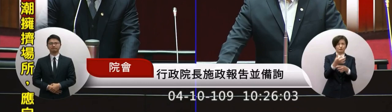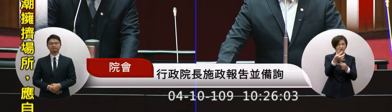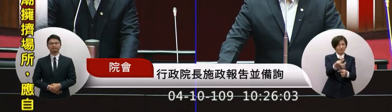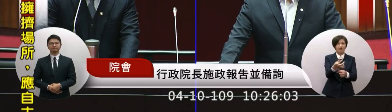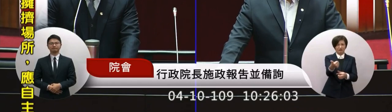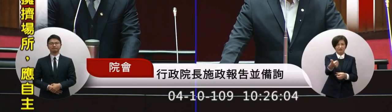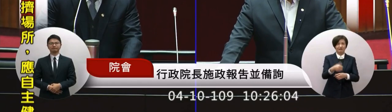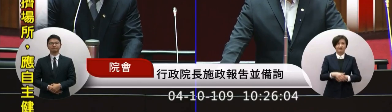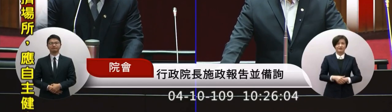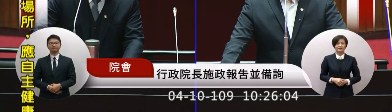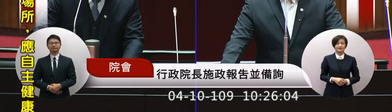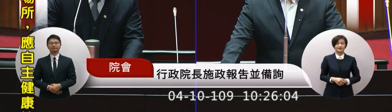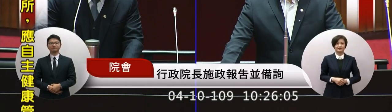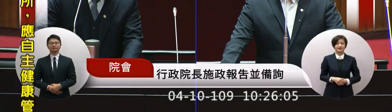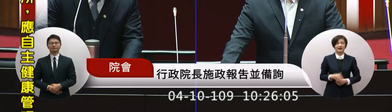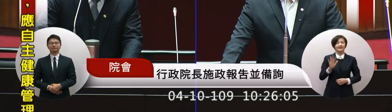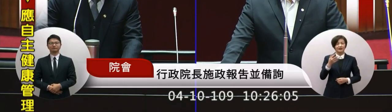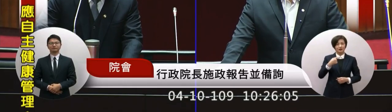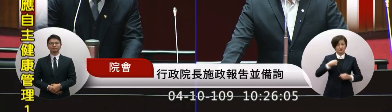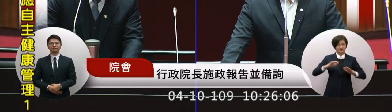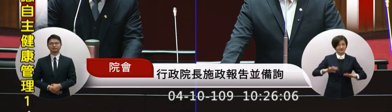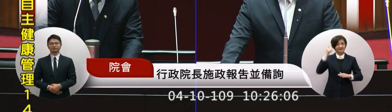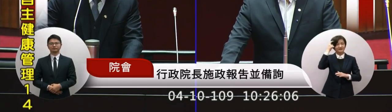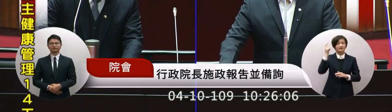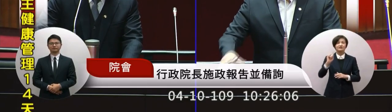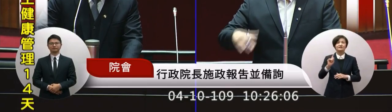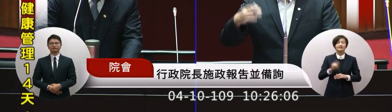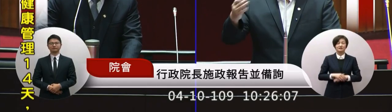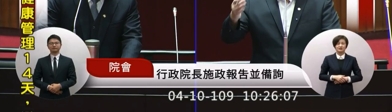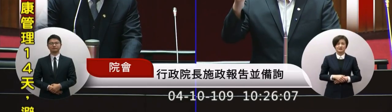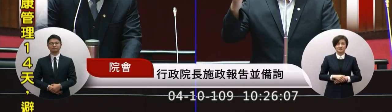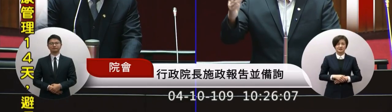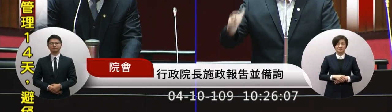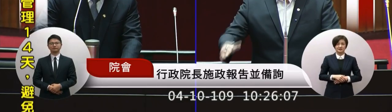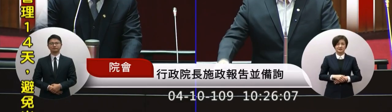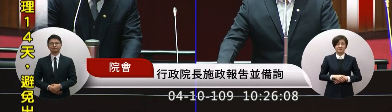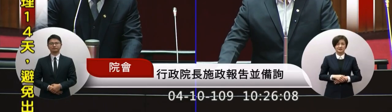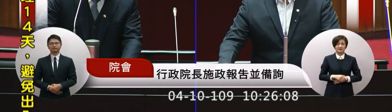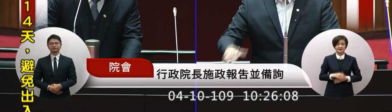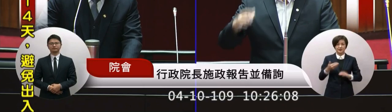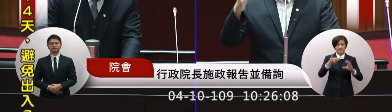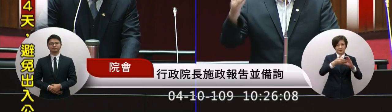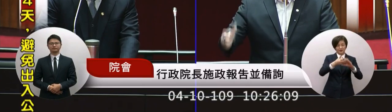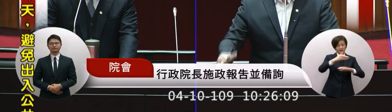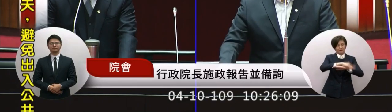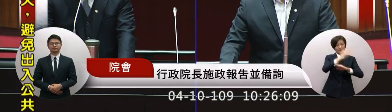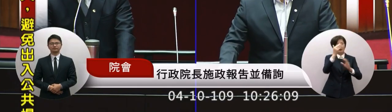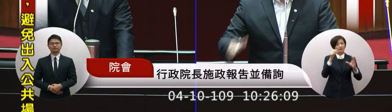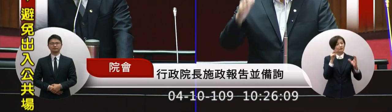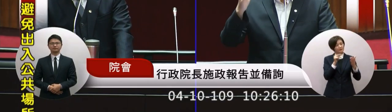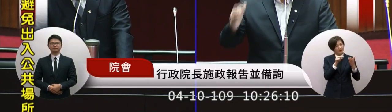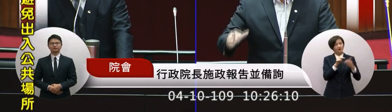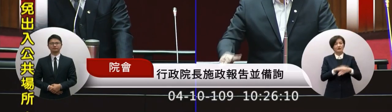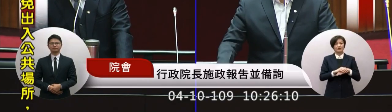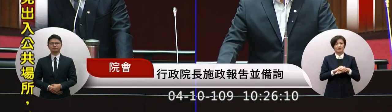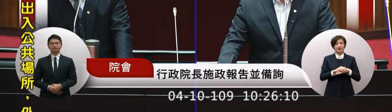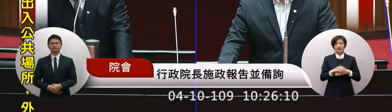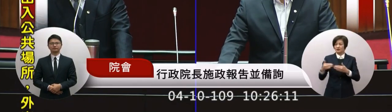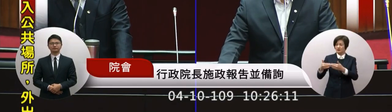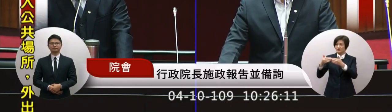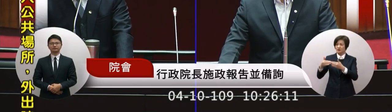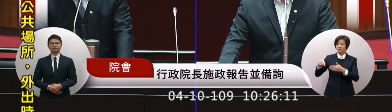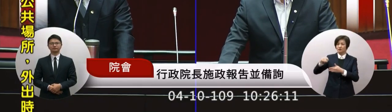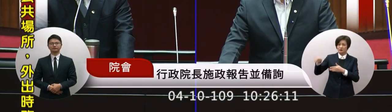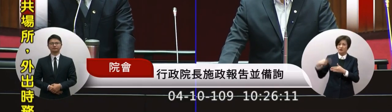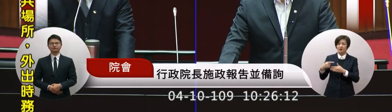但是我現在意思是說我們這一次根據媒體的報導是說陸方現在已經同意